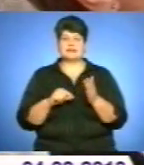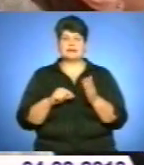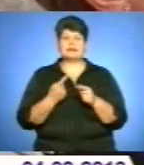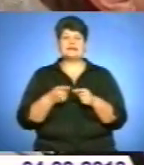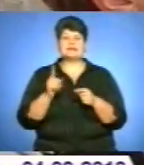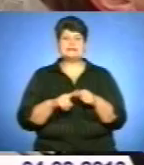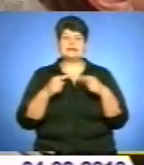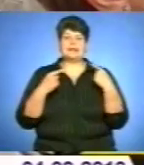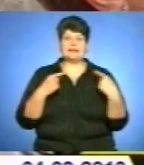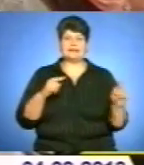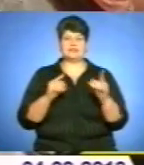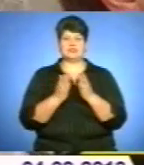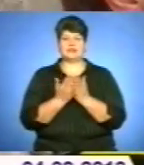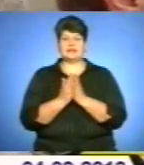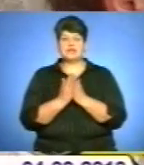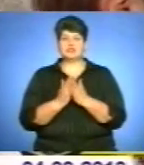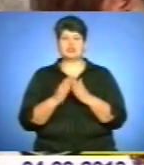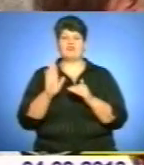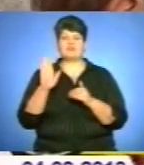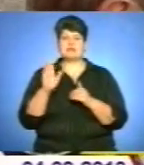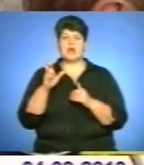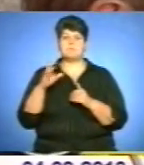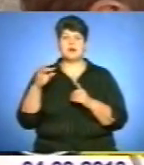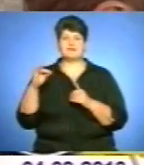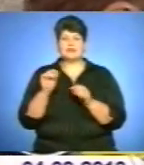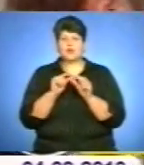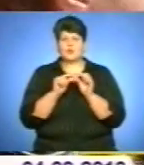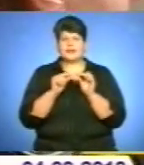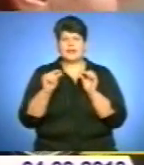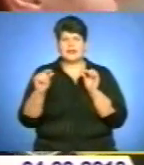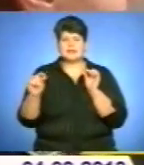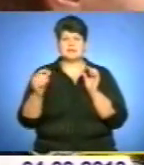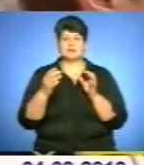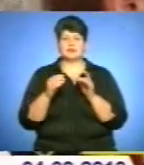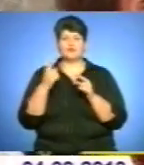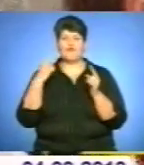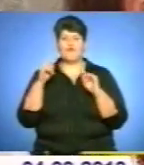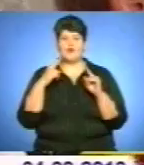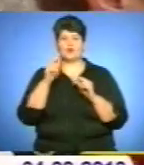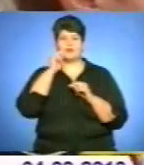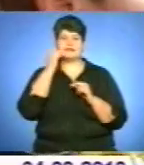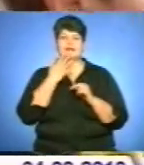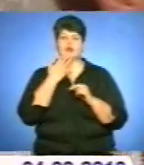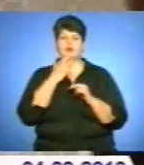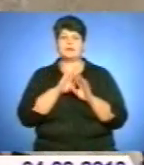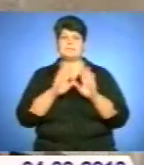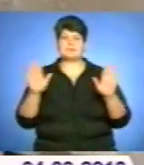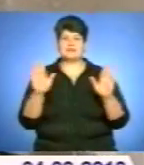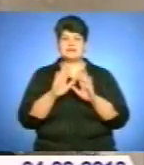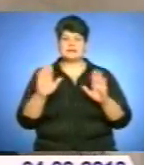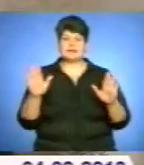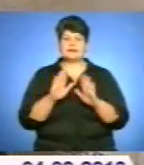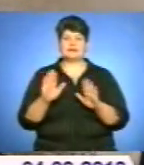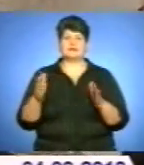ви бачите, книжечки Василя Барвінського, отакі тонесенькі, хоробі твори, українсько-народні пісні для фортепіано, прелюдії,